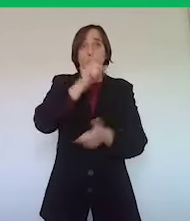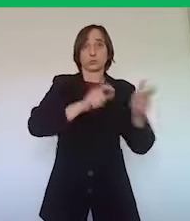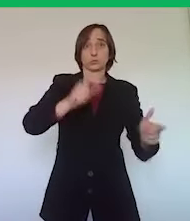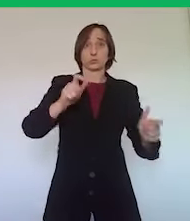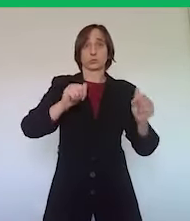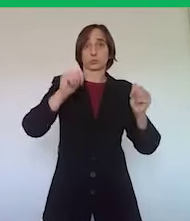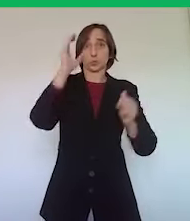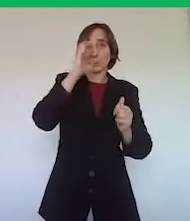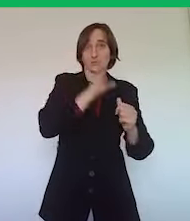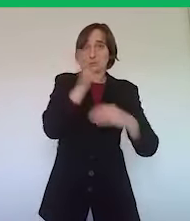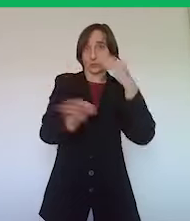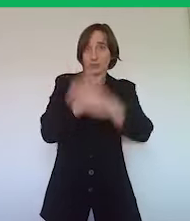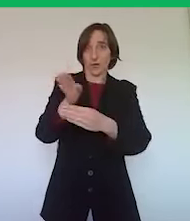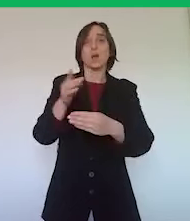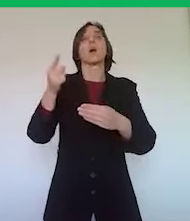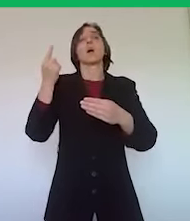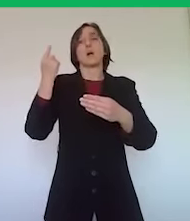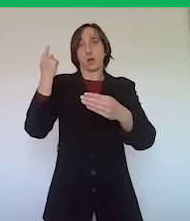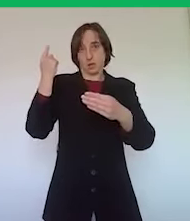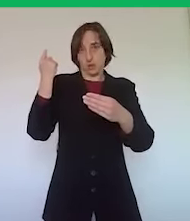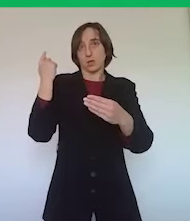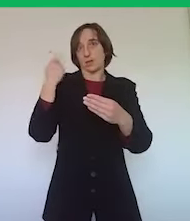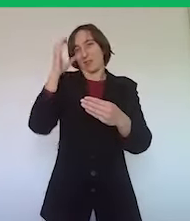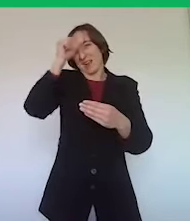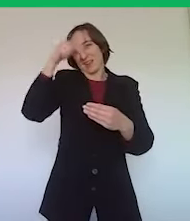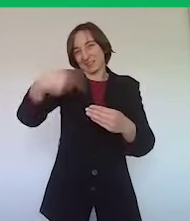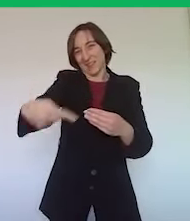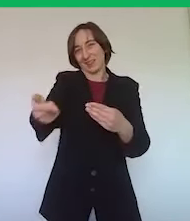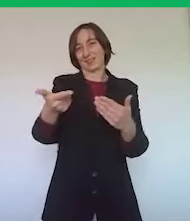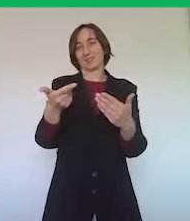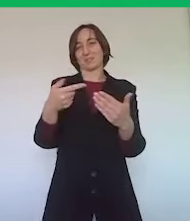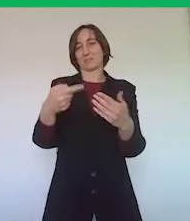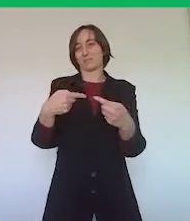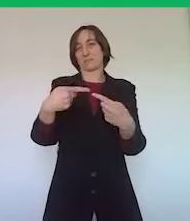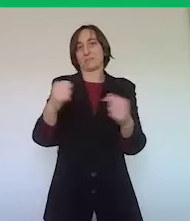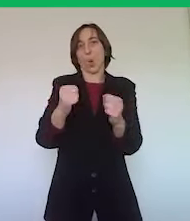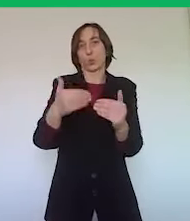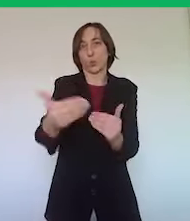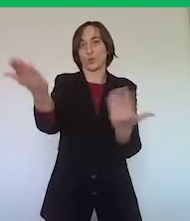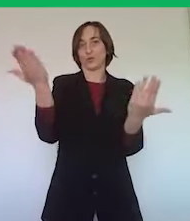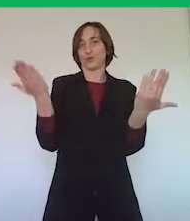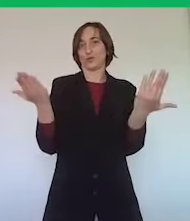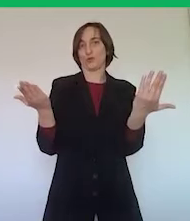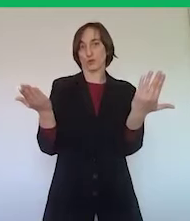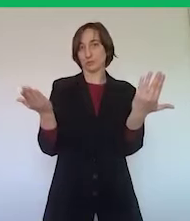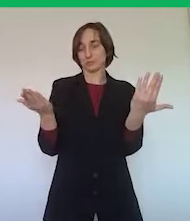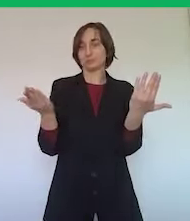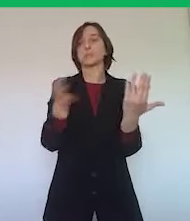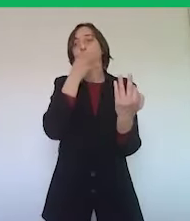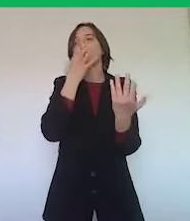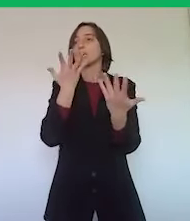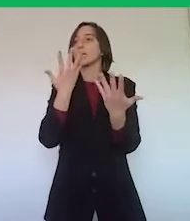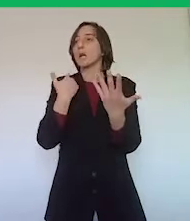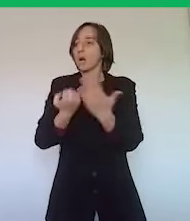i cittadini e i turisti si troveranno a frequentare durante la prossima estate, durante il prossimo autunno, quindi